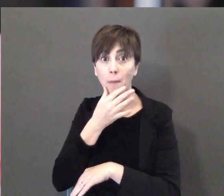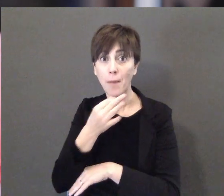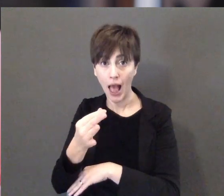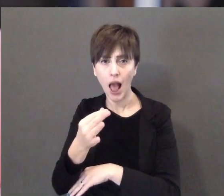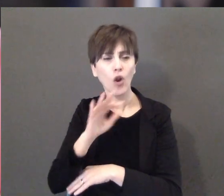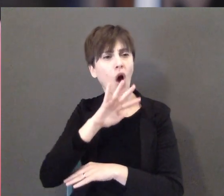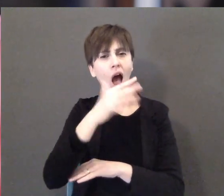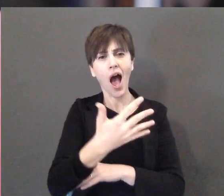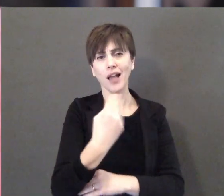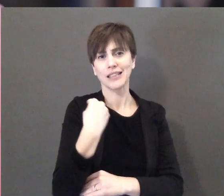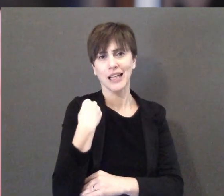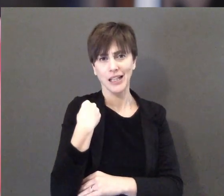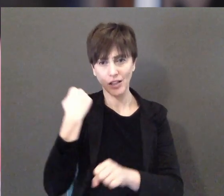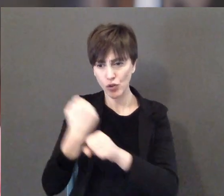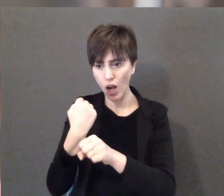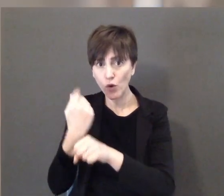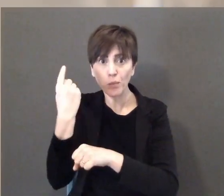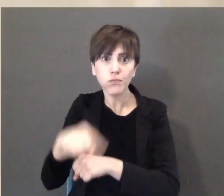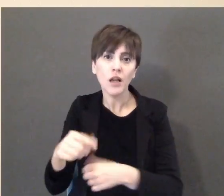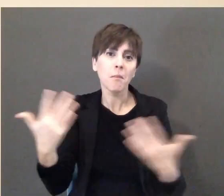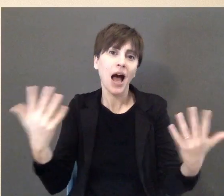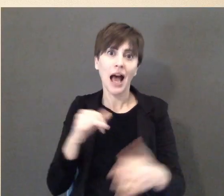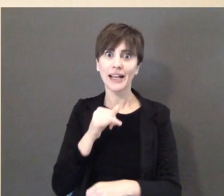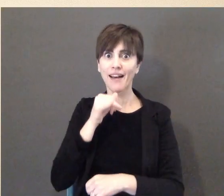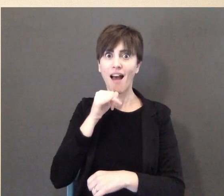con quanto viene a costare fare quel lavoro lì capito